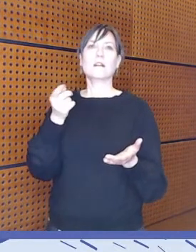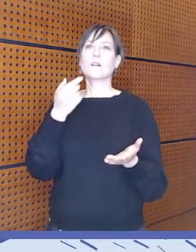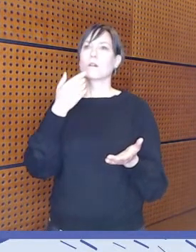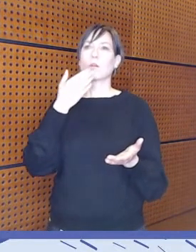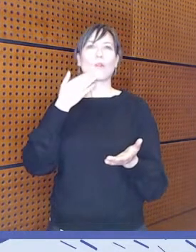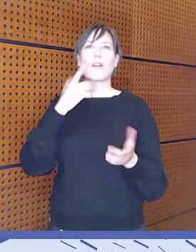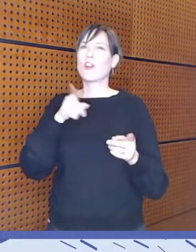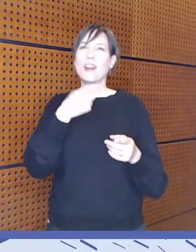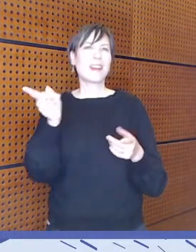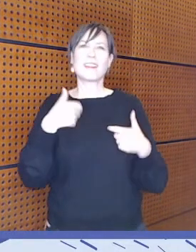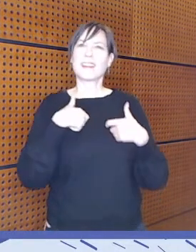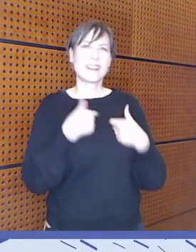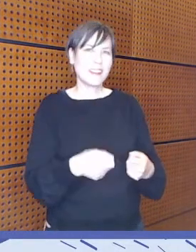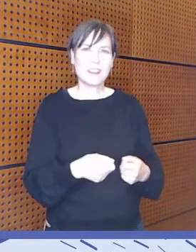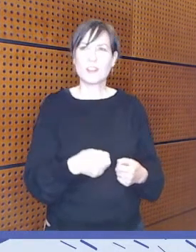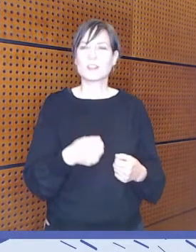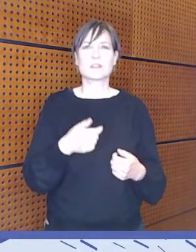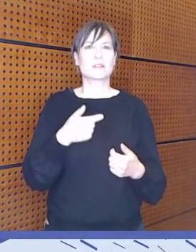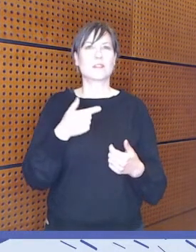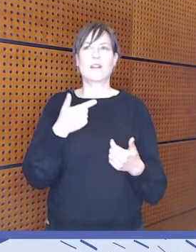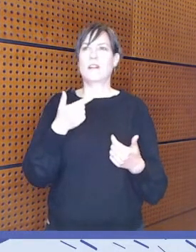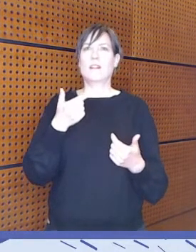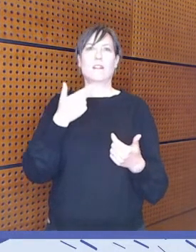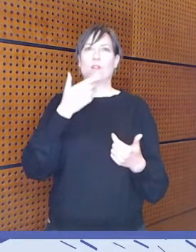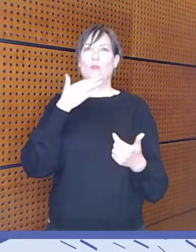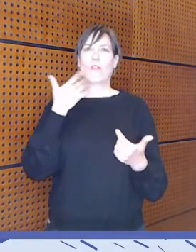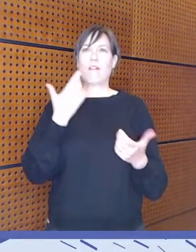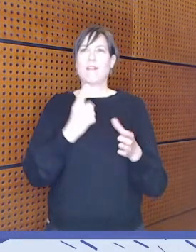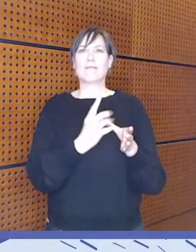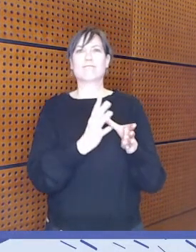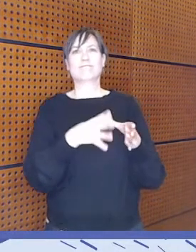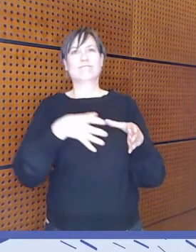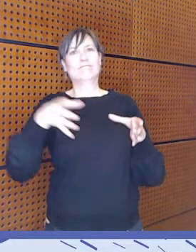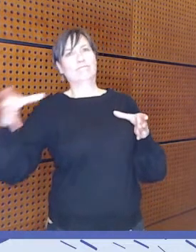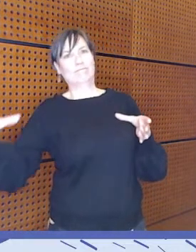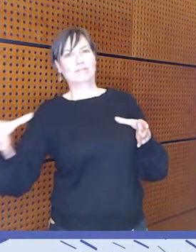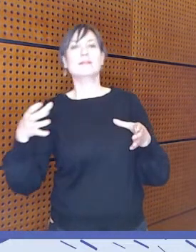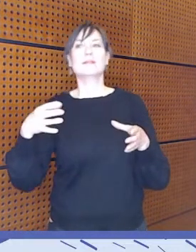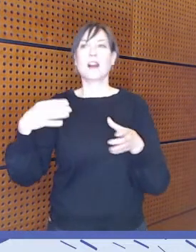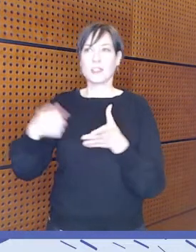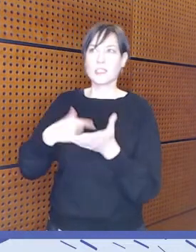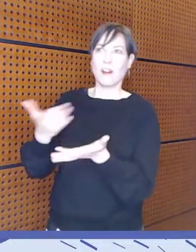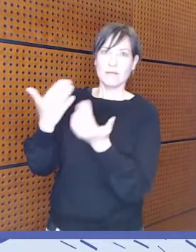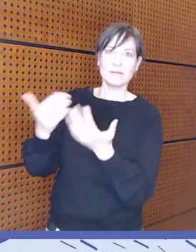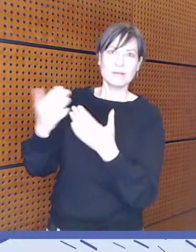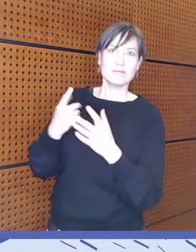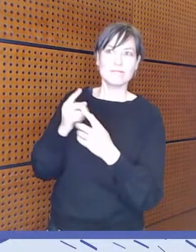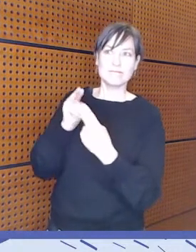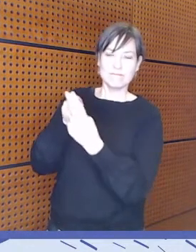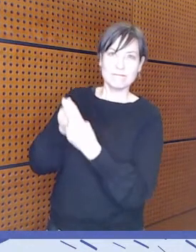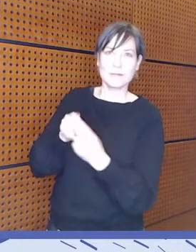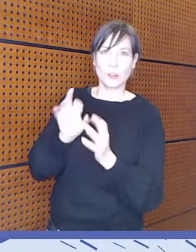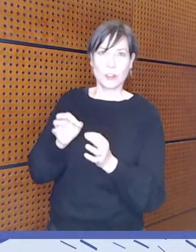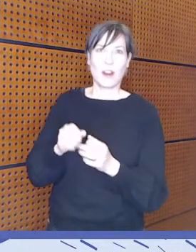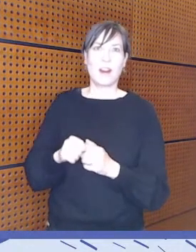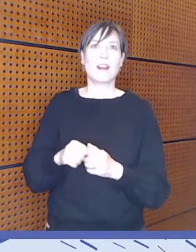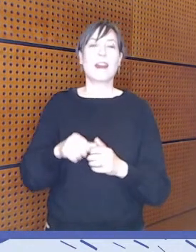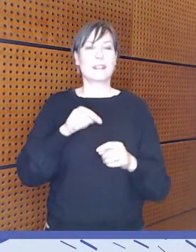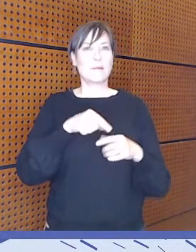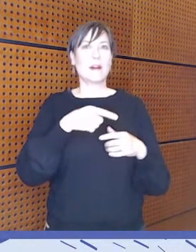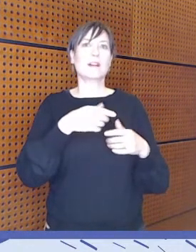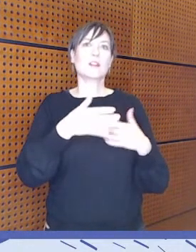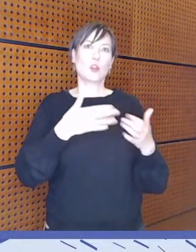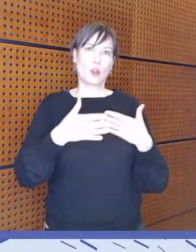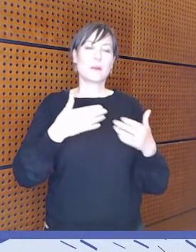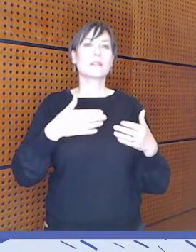kiinnosteta tai jotenkin muuten koske, niin se on erityisen haastavaa. Ihan samankoneellinen niiden aikojen osalta, että helposti tämä toiminta kohdistuu